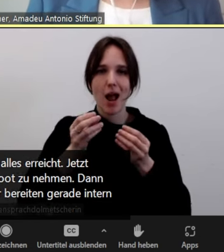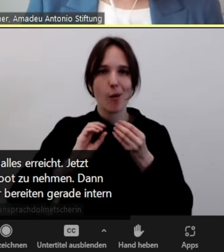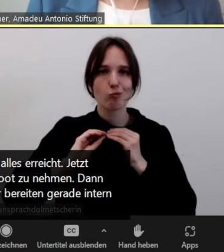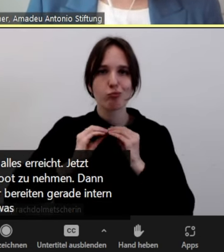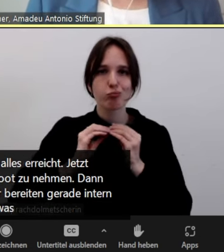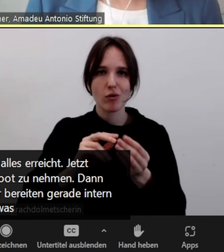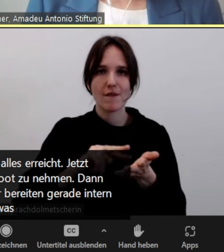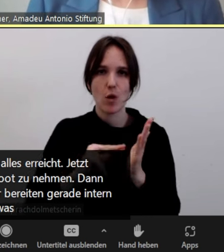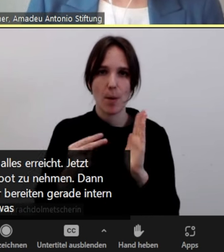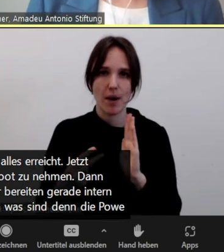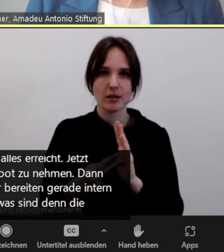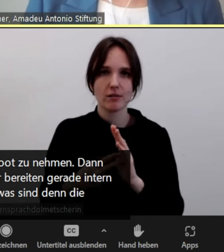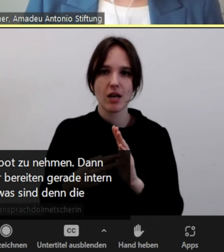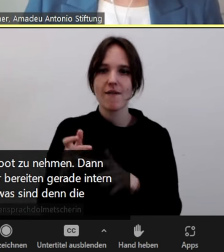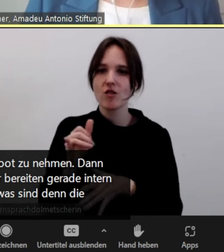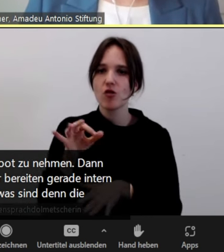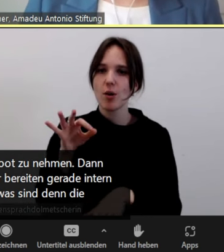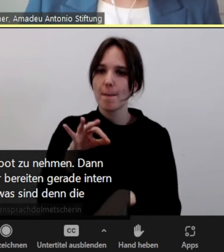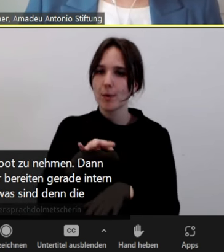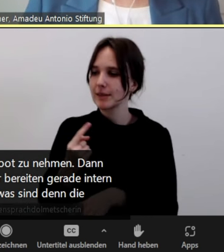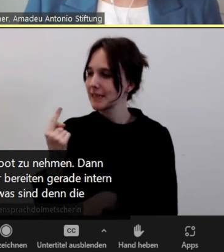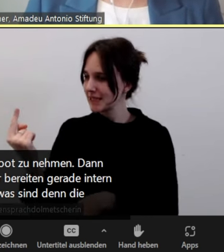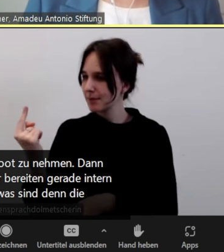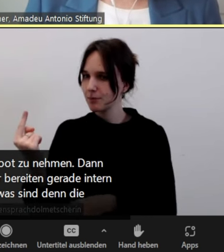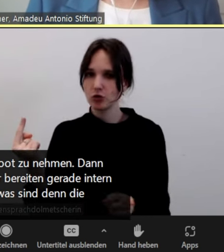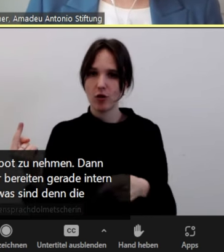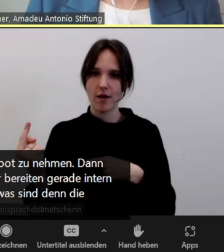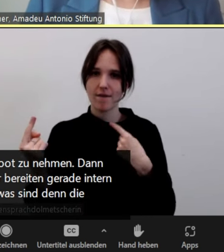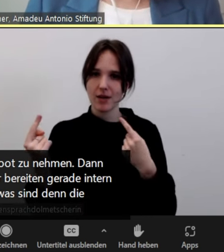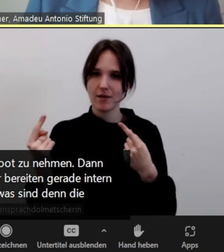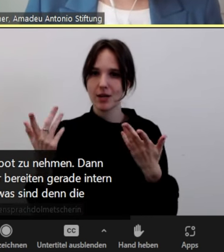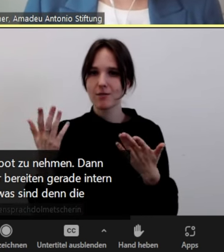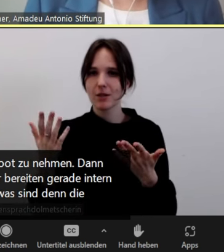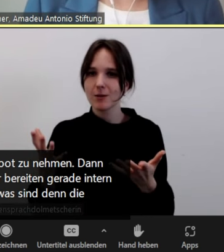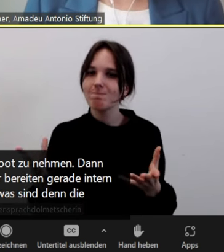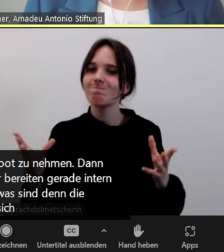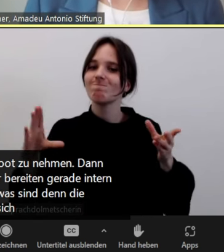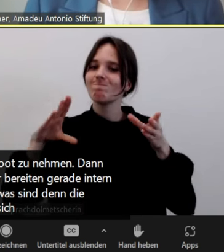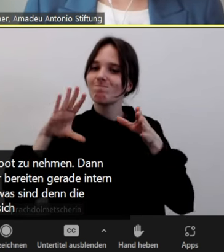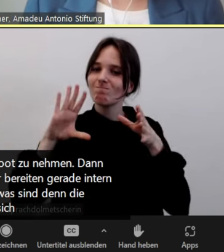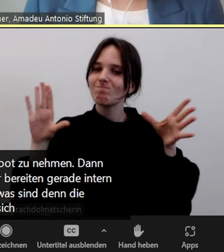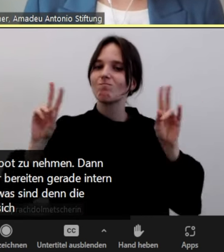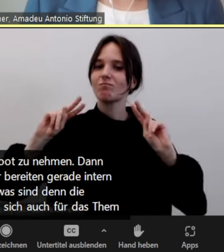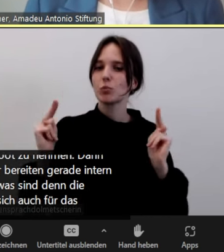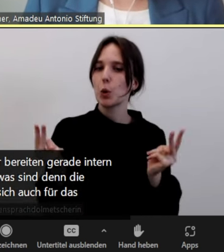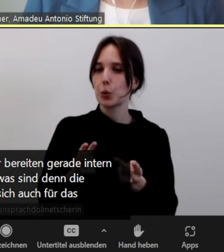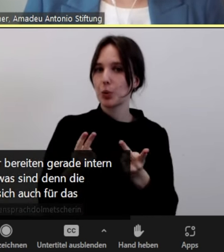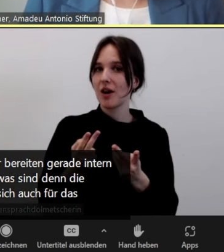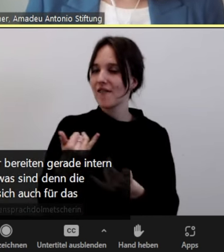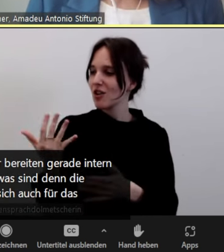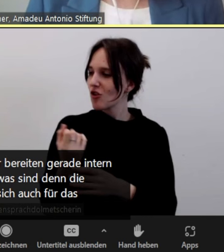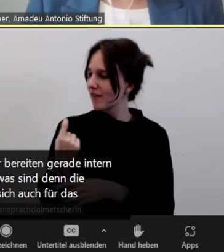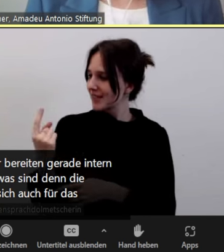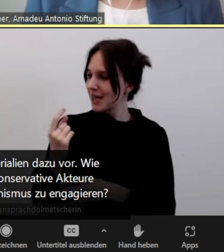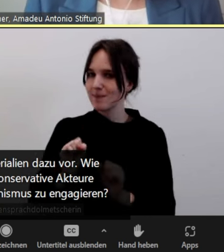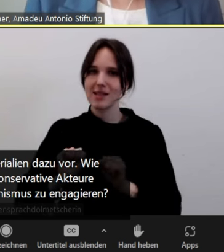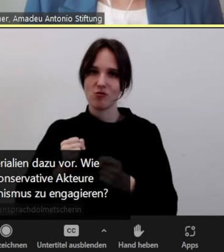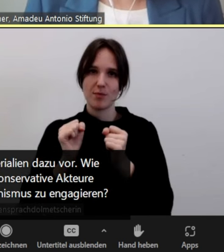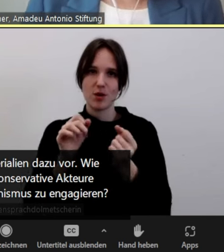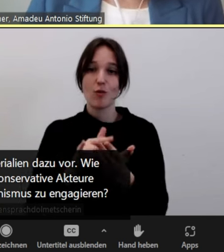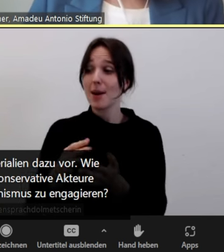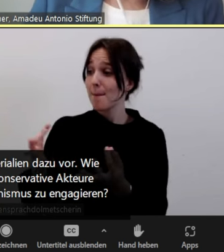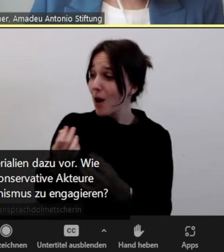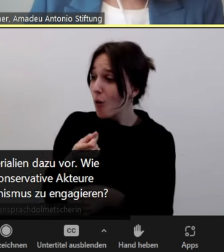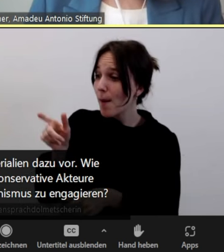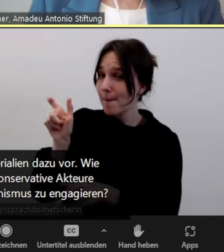denn, was sind denn die Punkte, die konservative Akteure dazu bringen, sich auch für das Thema Antifeminismus zu engagieren, weil wir brauchen ja diese